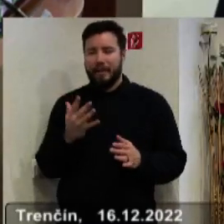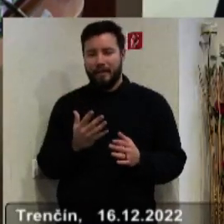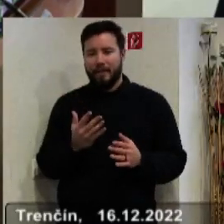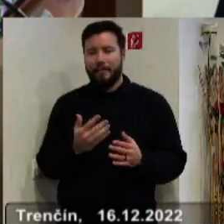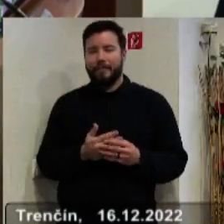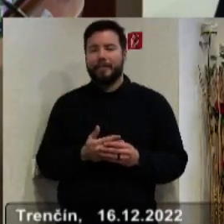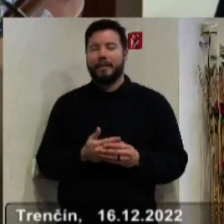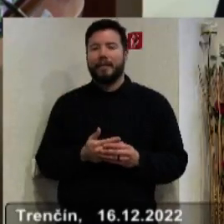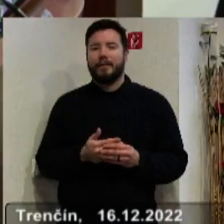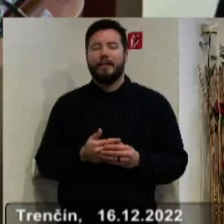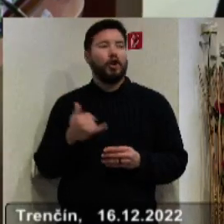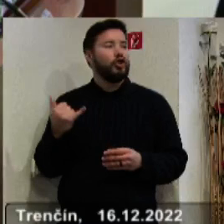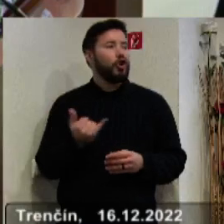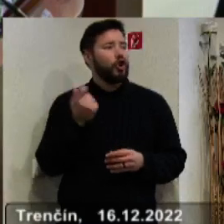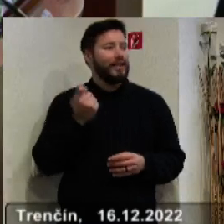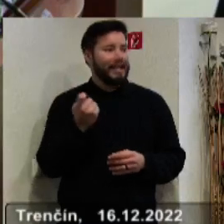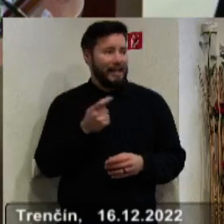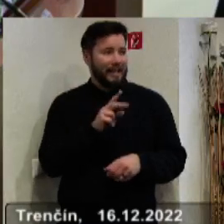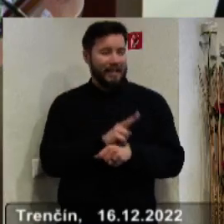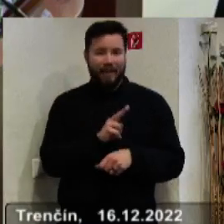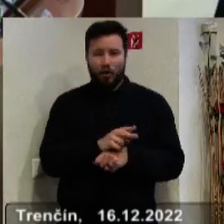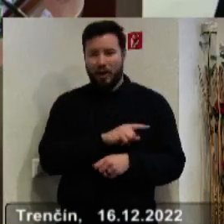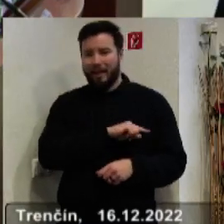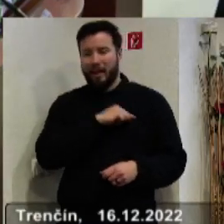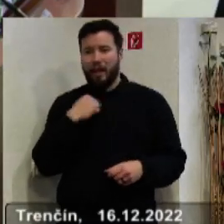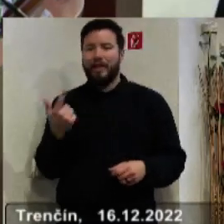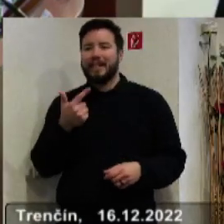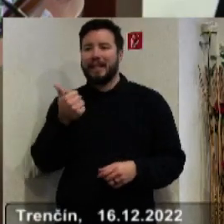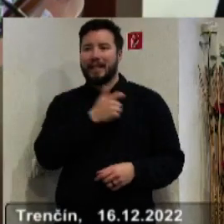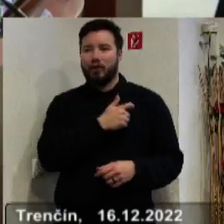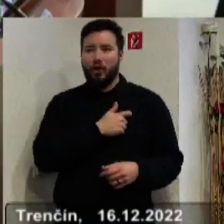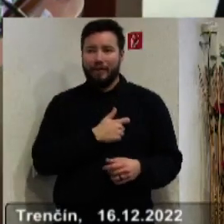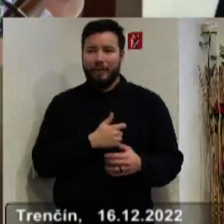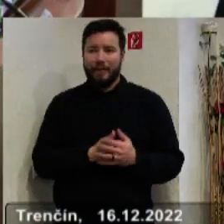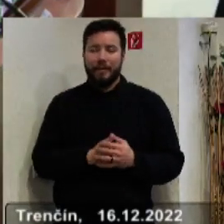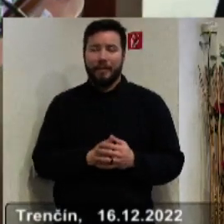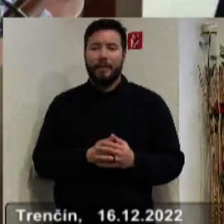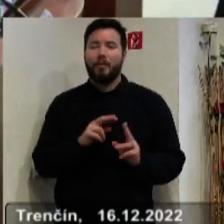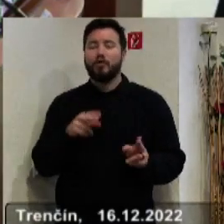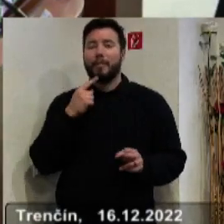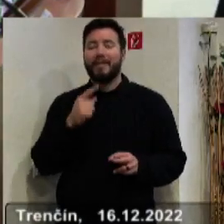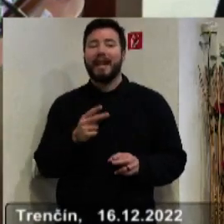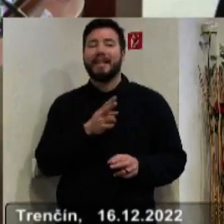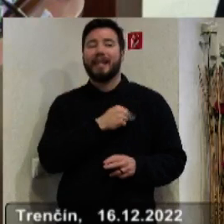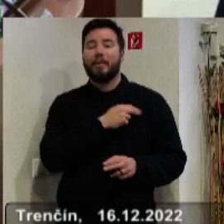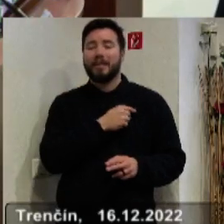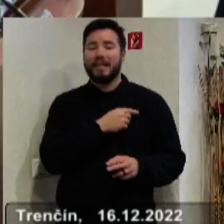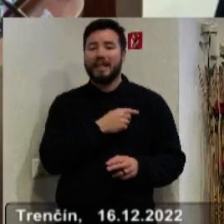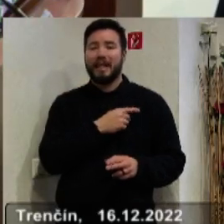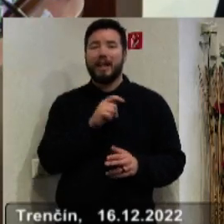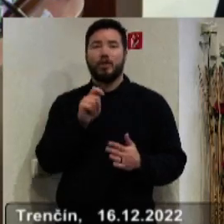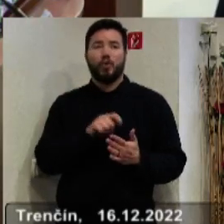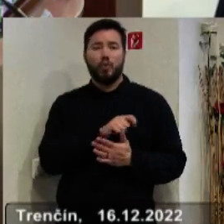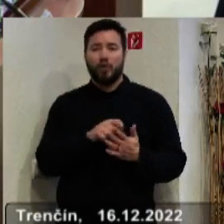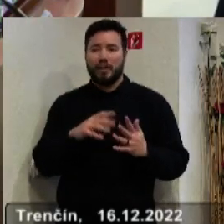Pravidelne v Školu Trstenské je toho svetkom, je tu takisto dlho ako ja 21 rokov. Konštatujem, ako na nemocnice zanikajú a